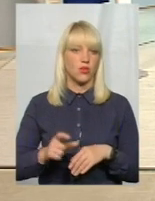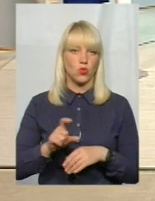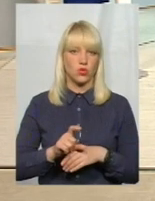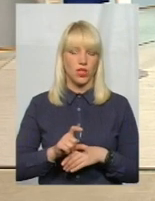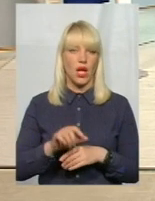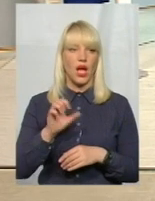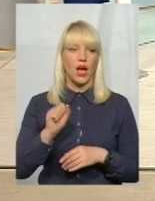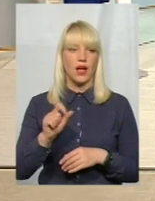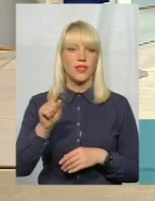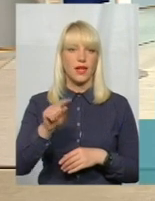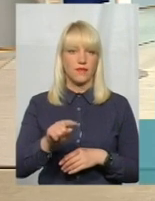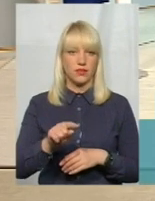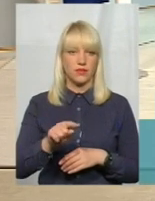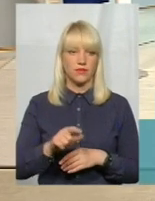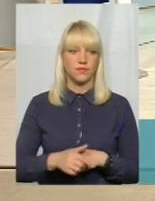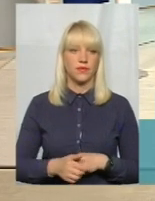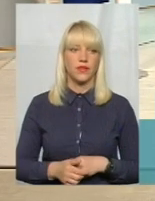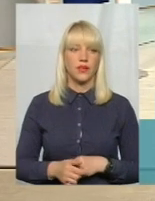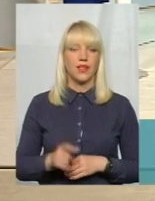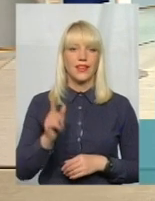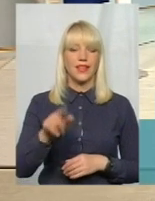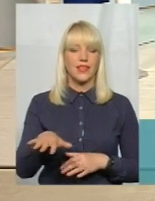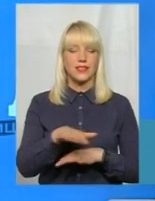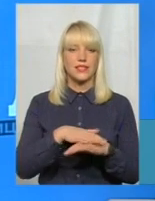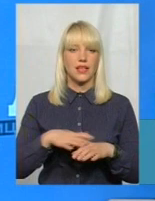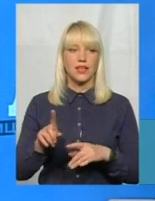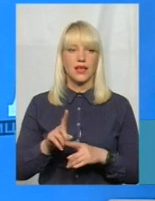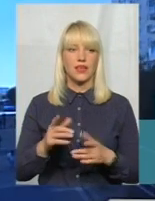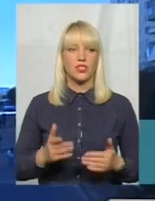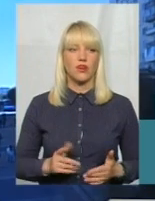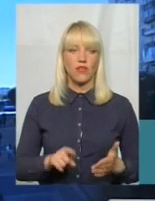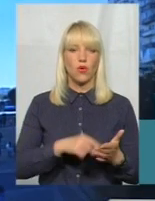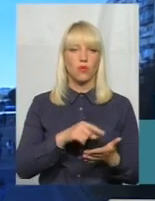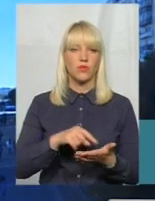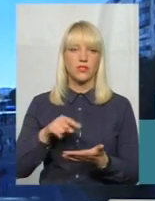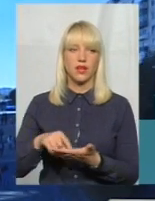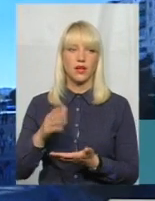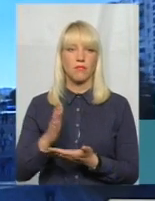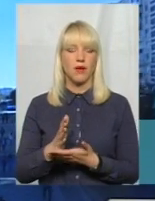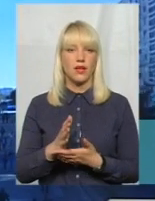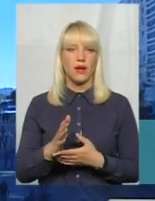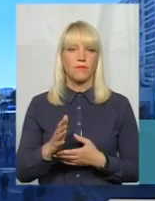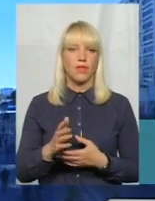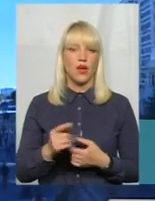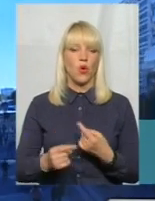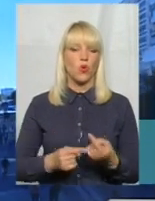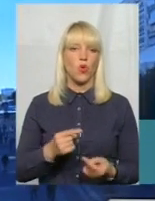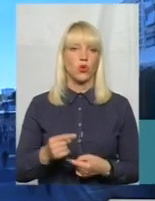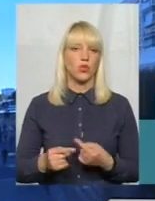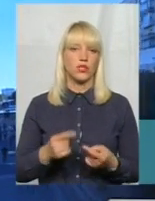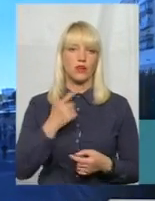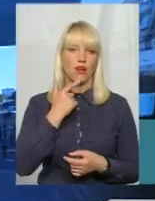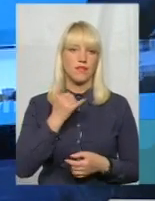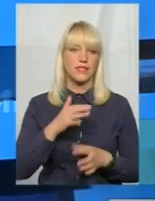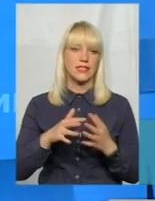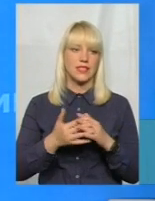а навіть те населення, яке живе в містах, має коріння в селі. І сільська